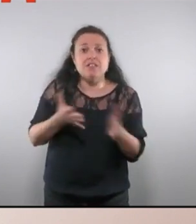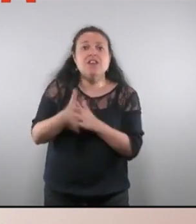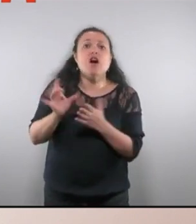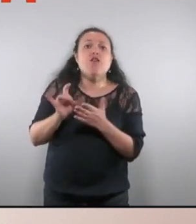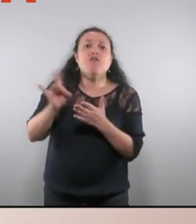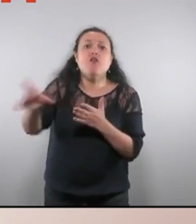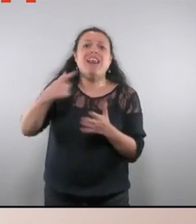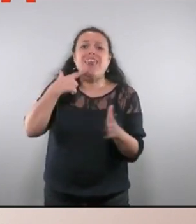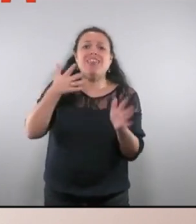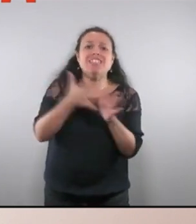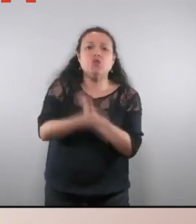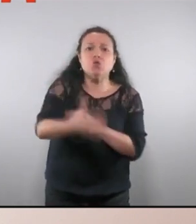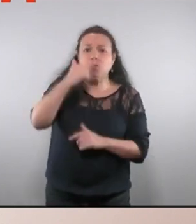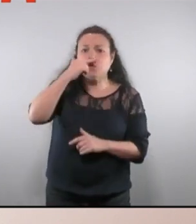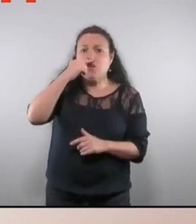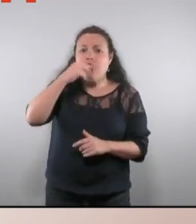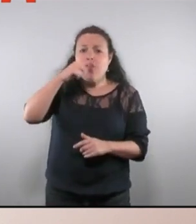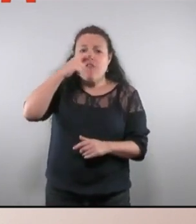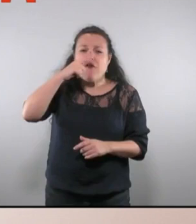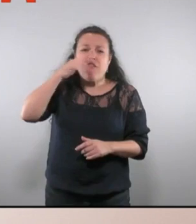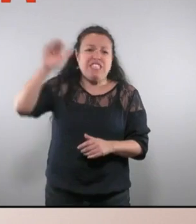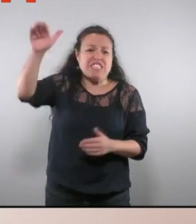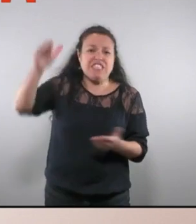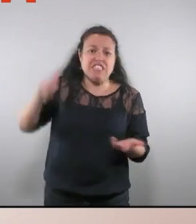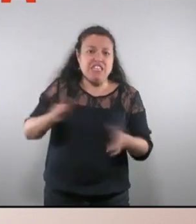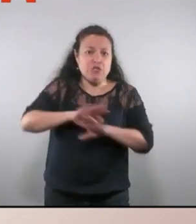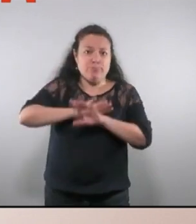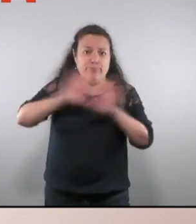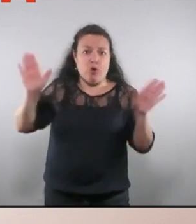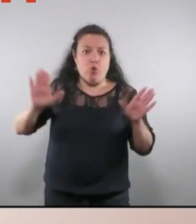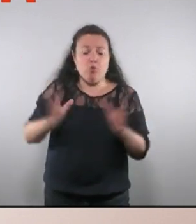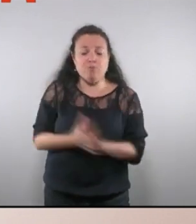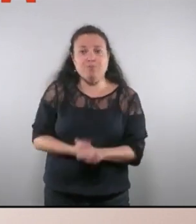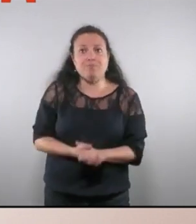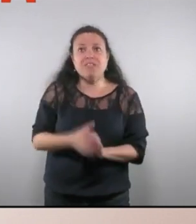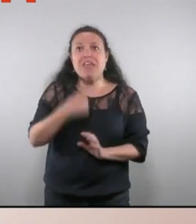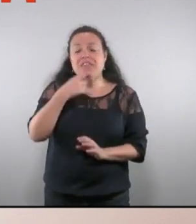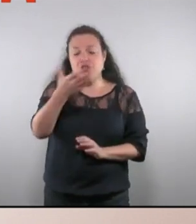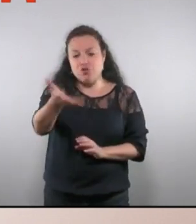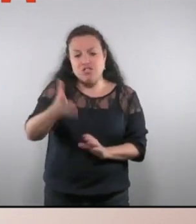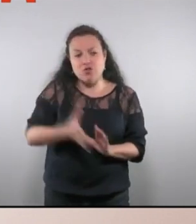fora discursos feixistes d'aquest Parlament. Ja en tenim prou. Dit això.